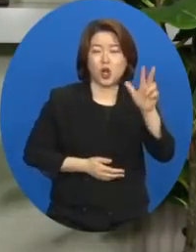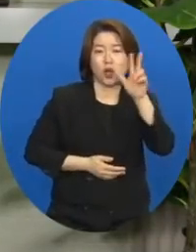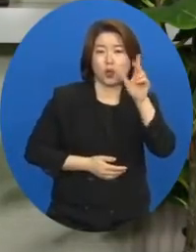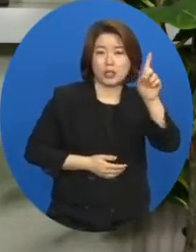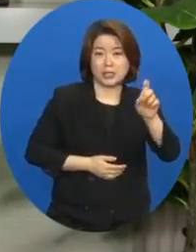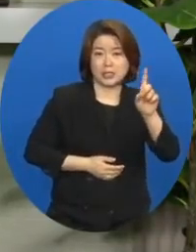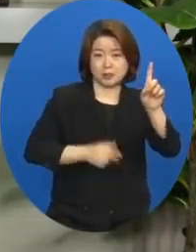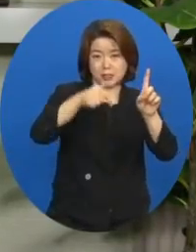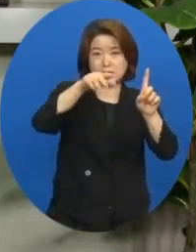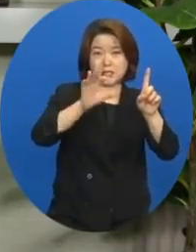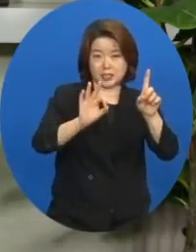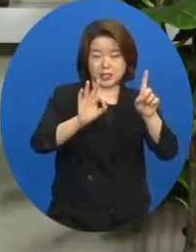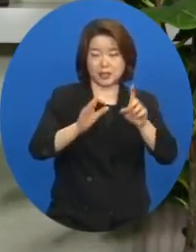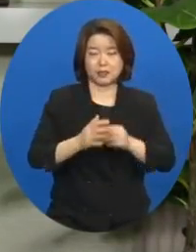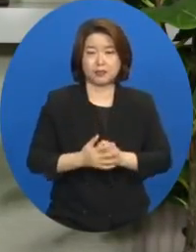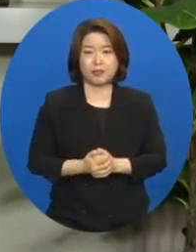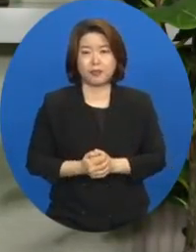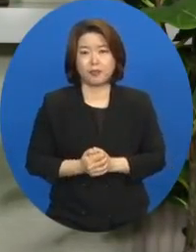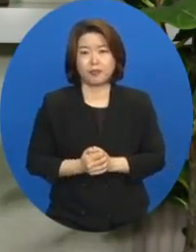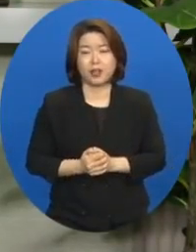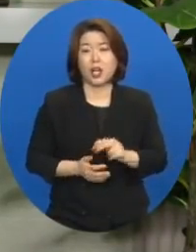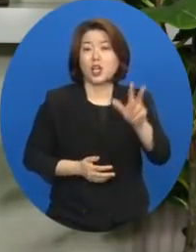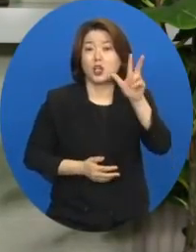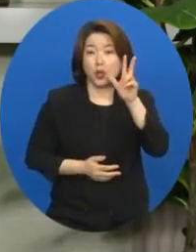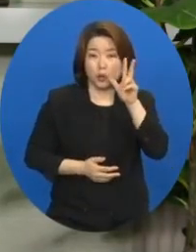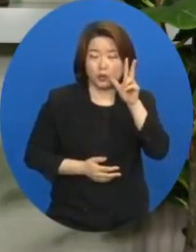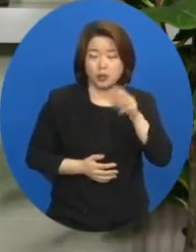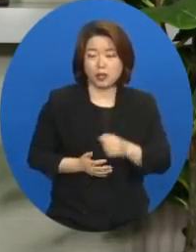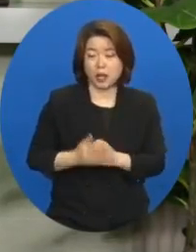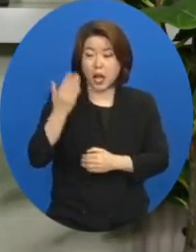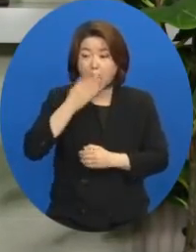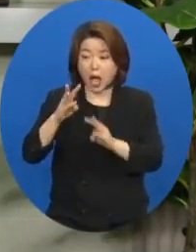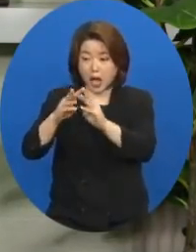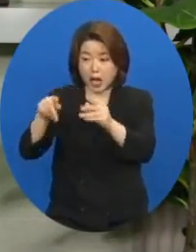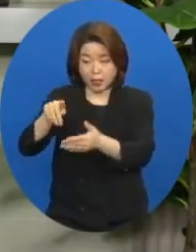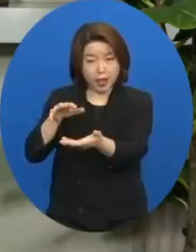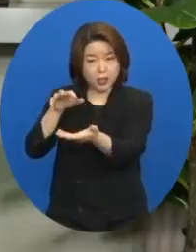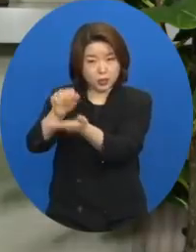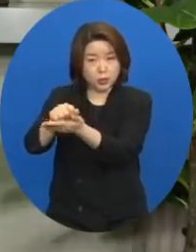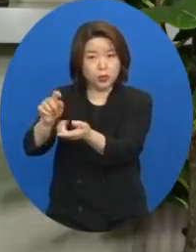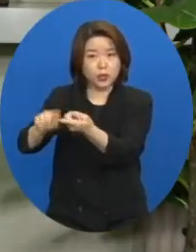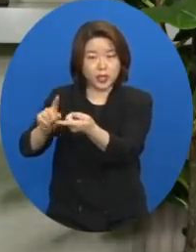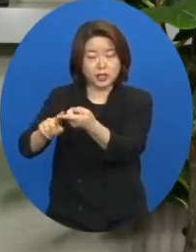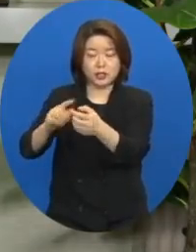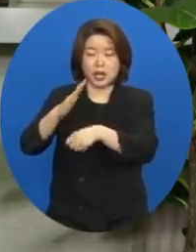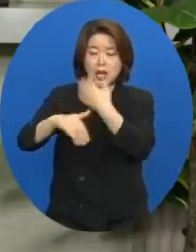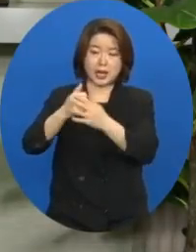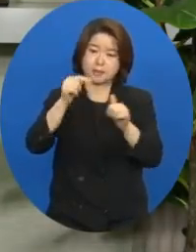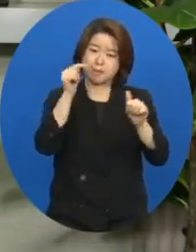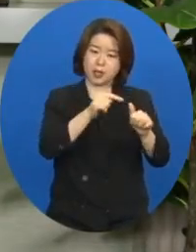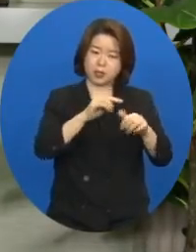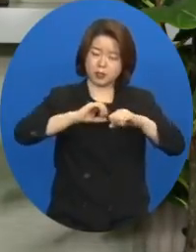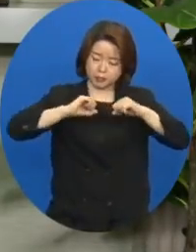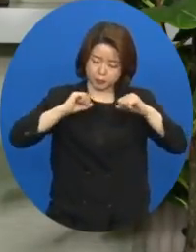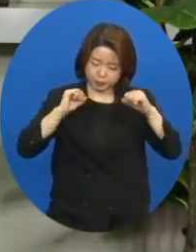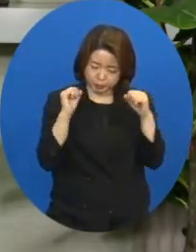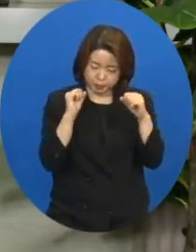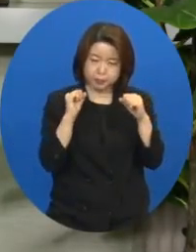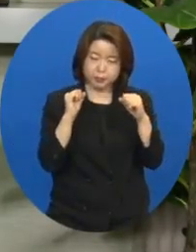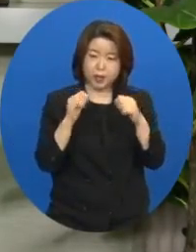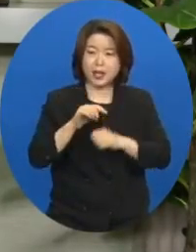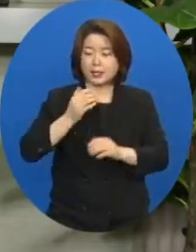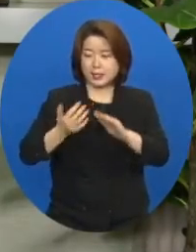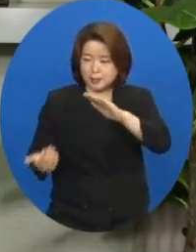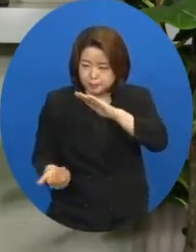이처럼 여호수와가 가난정복에 대한 하나님의 명령을 온전히 수행하고 그것을 다 이루게 된